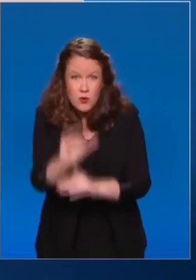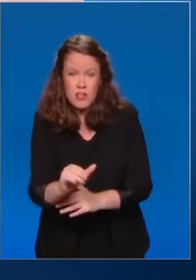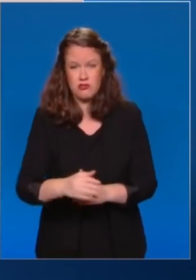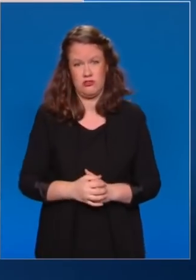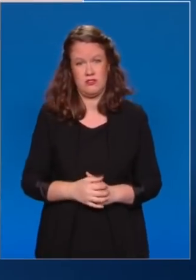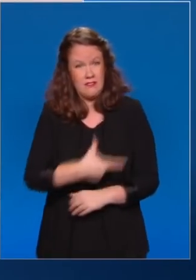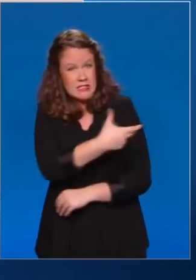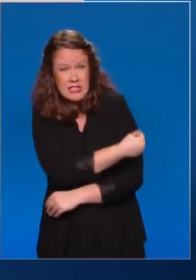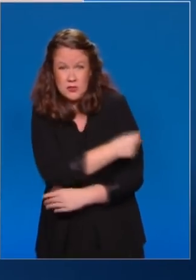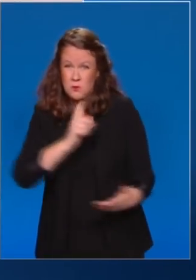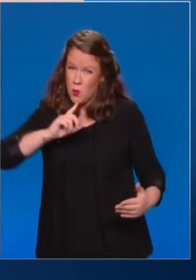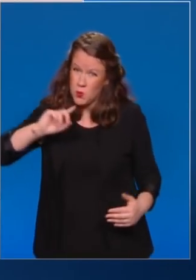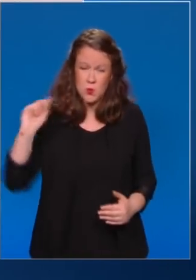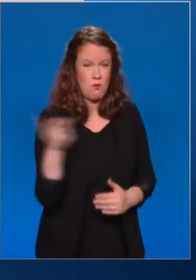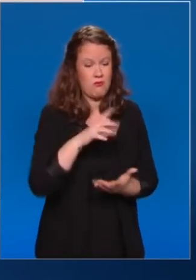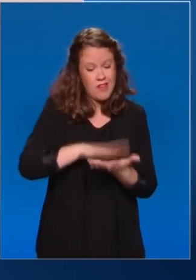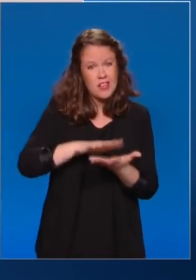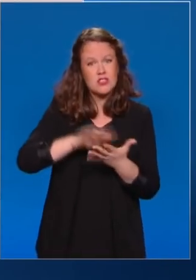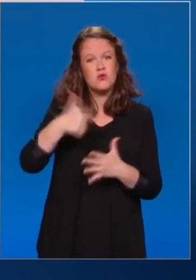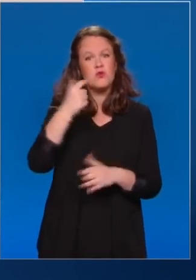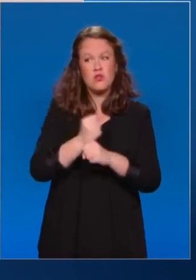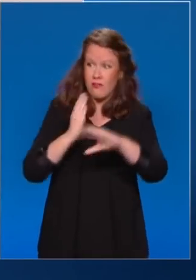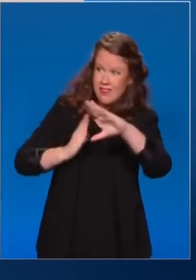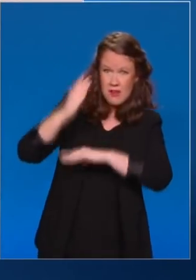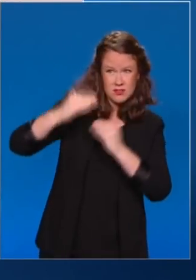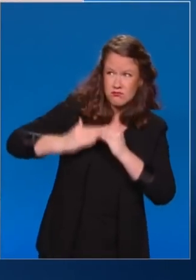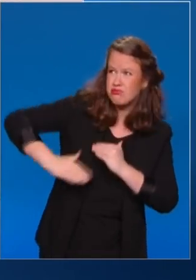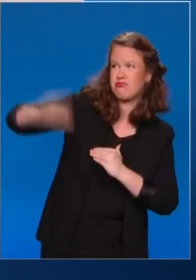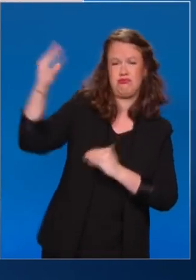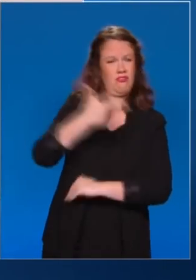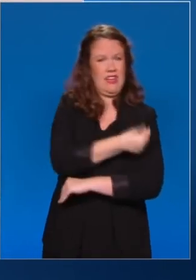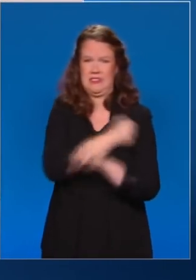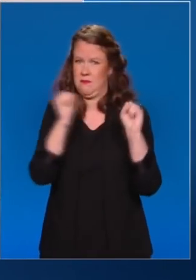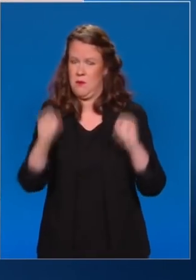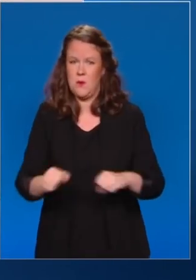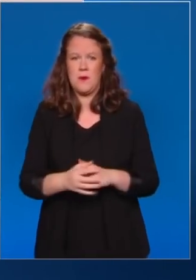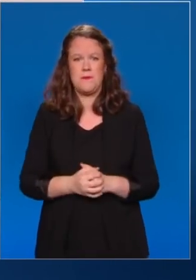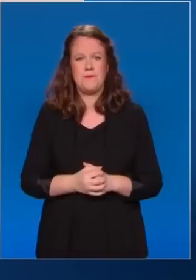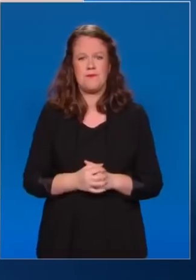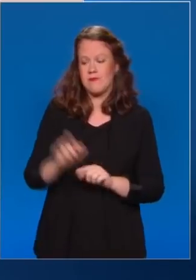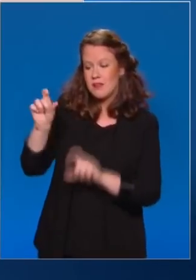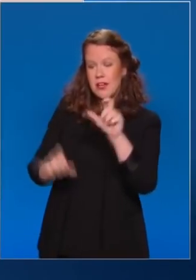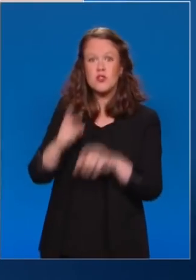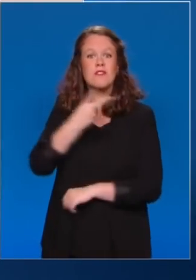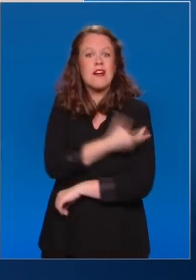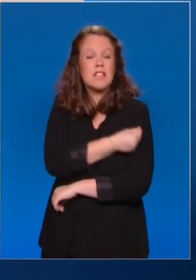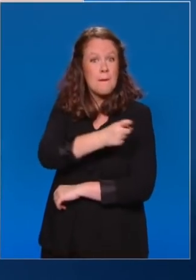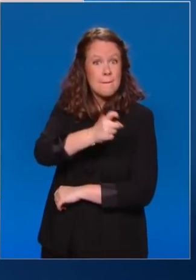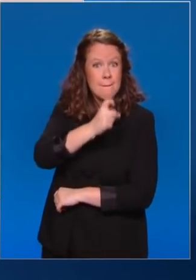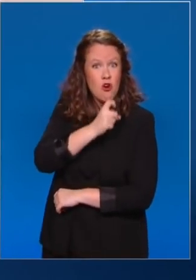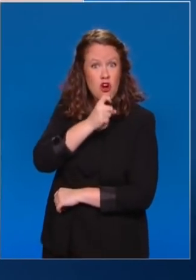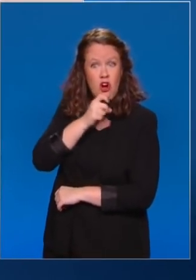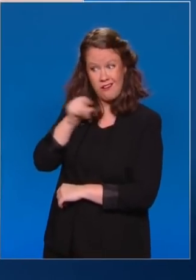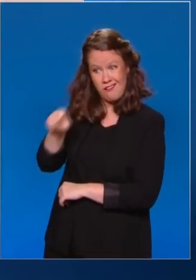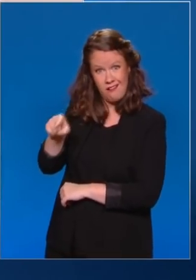ouverte à tous, sauf aux enfants de moins de 12 ans. Je rappelle qu'une personne vaccinée a 11 fois moins de chances de se retrouver